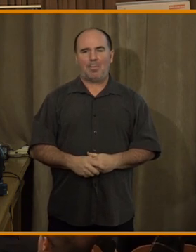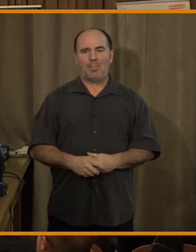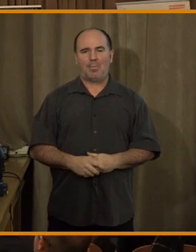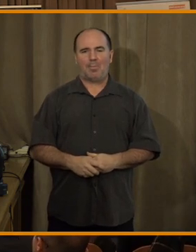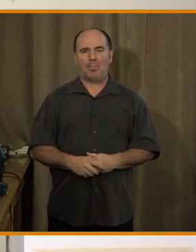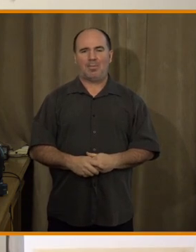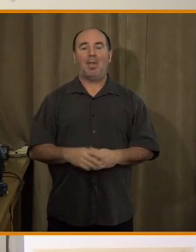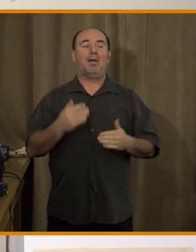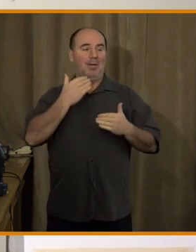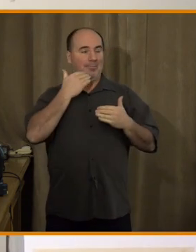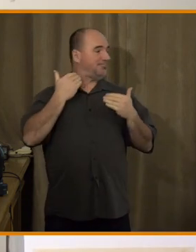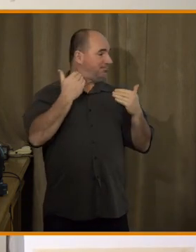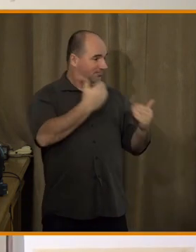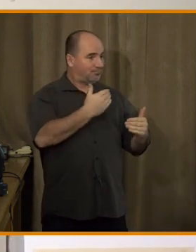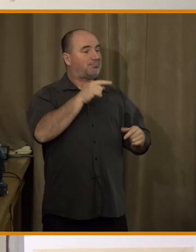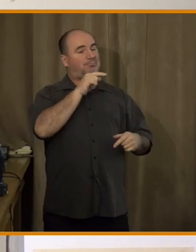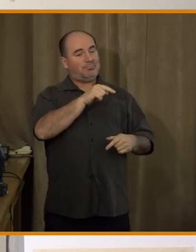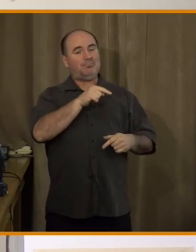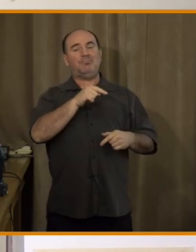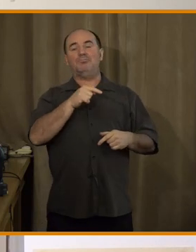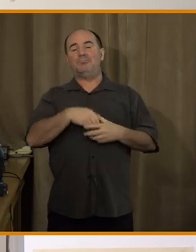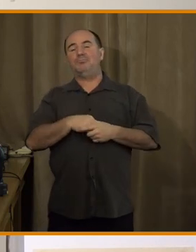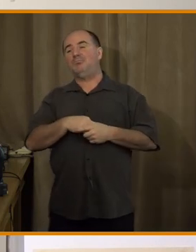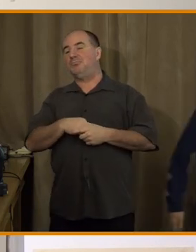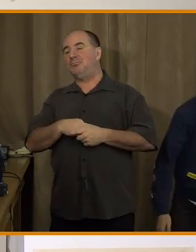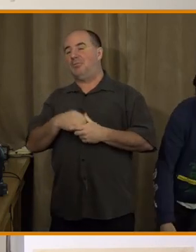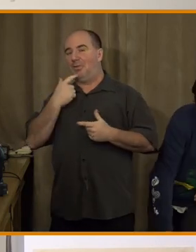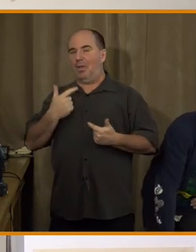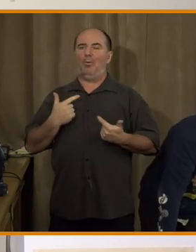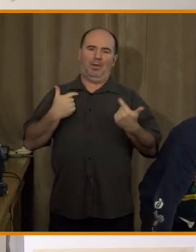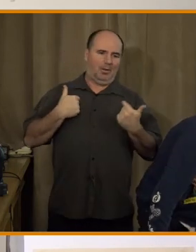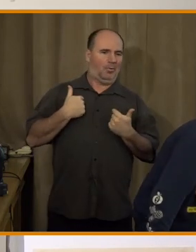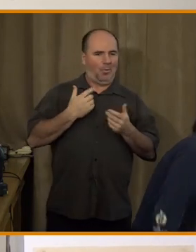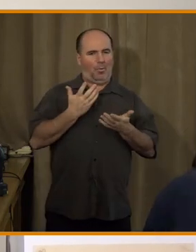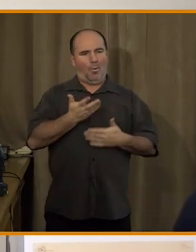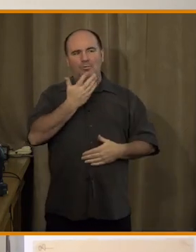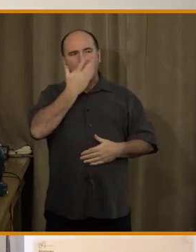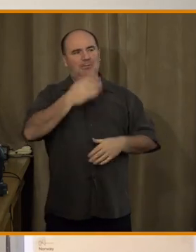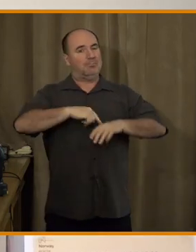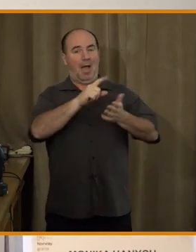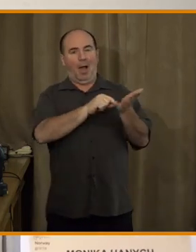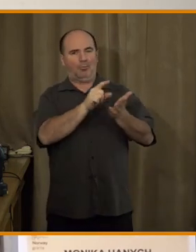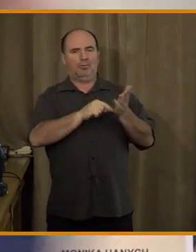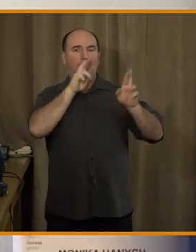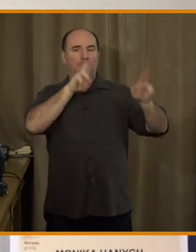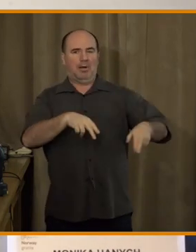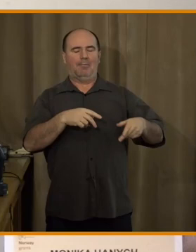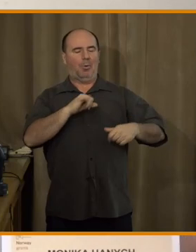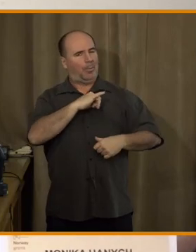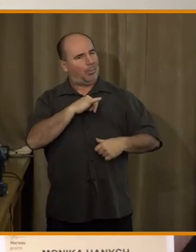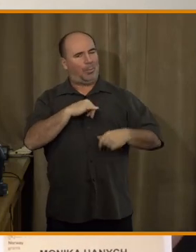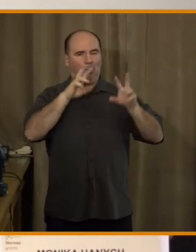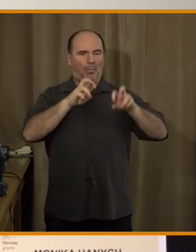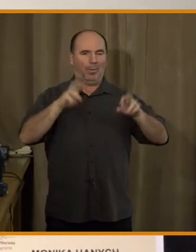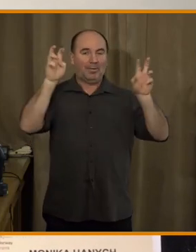Děkuji moc. Už vidím ty zástupy těch právníků, kteří se specializují na autorské právo, že autorské právo už nebudeme